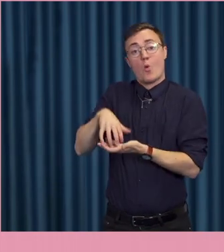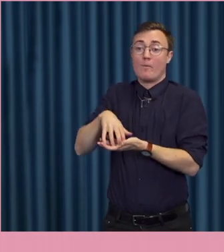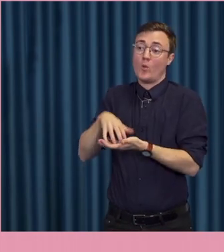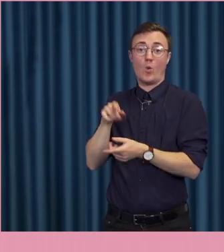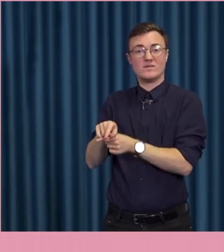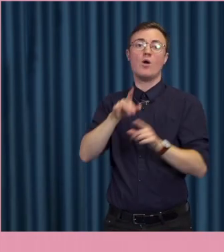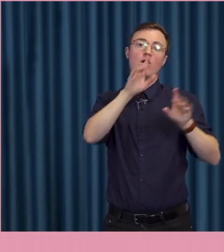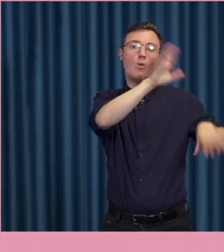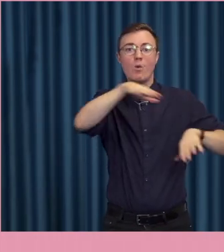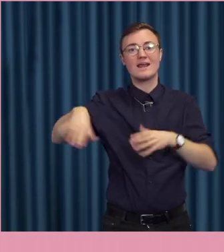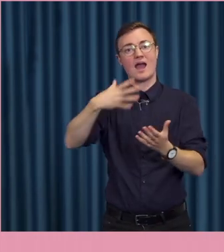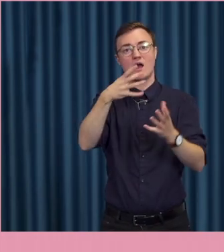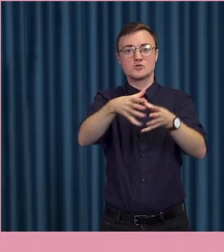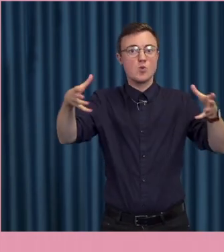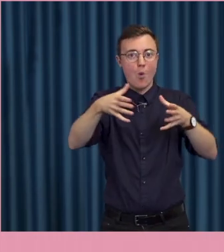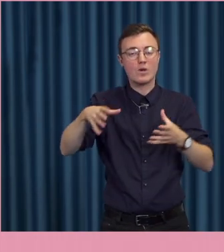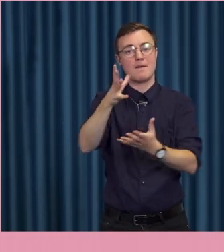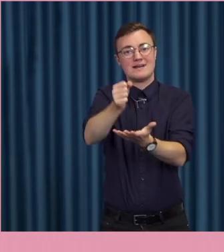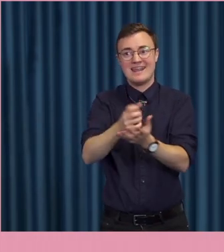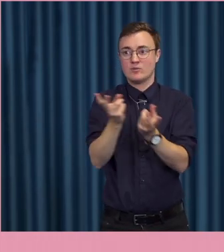stora. vill säga de har olika mycket pengar att göra.